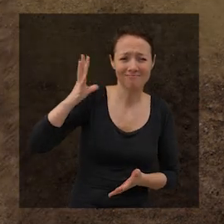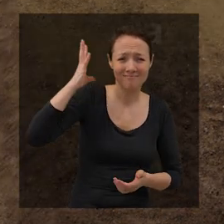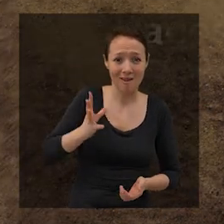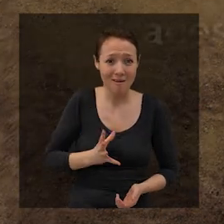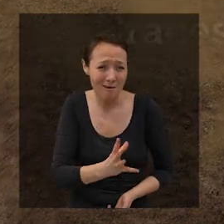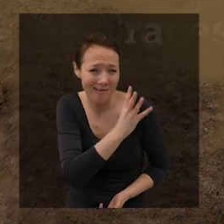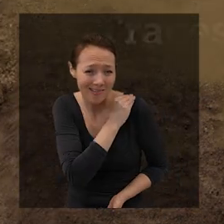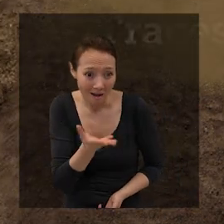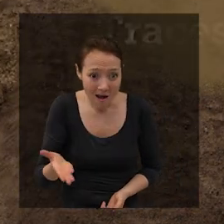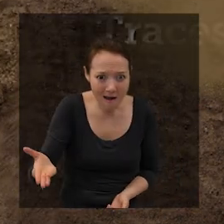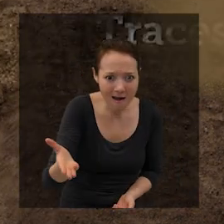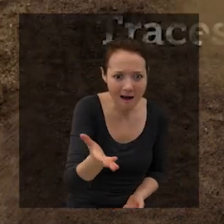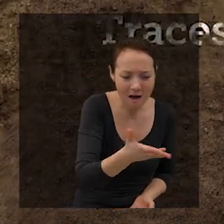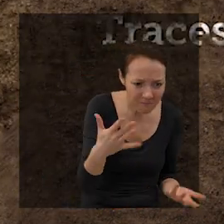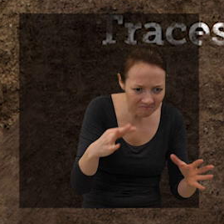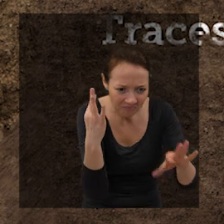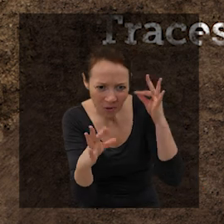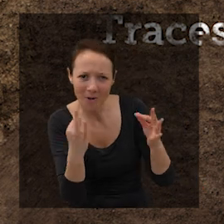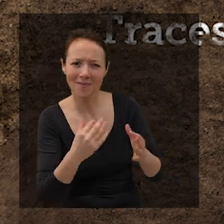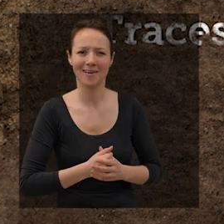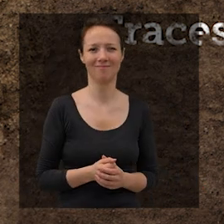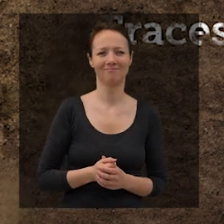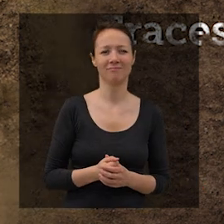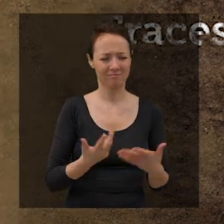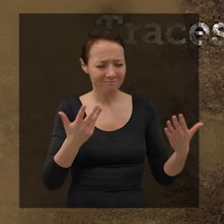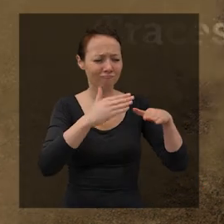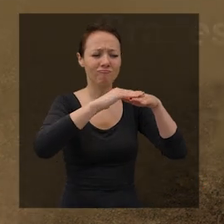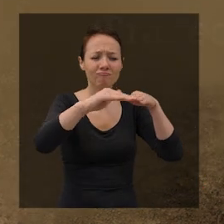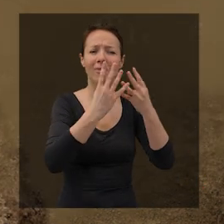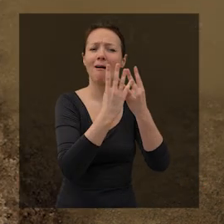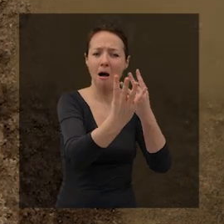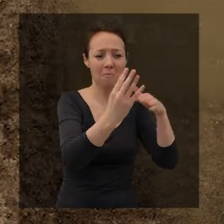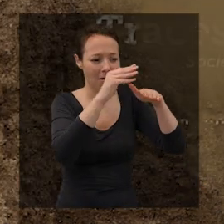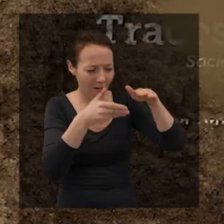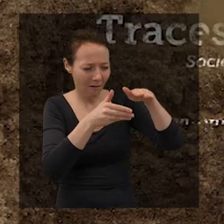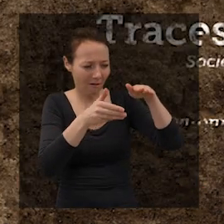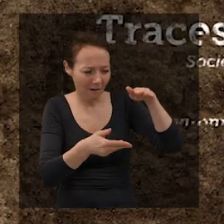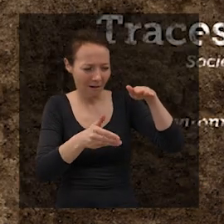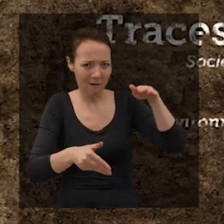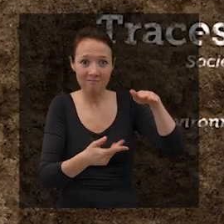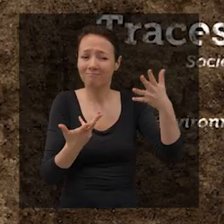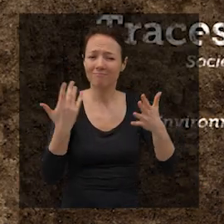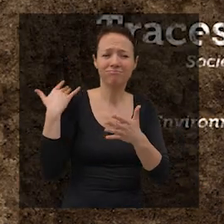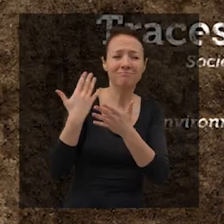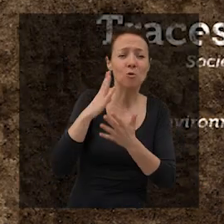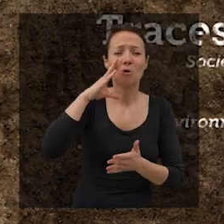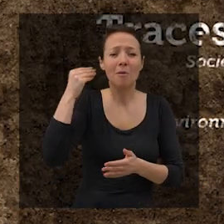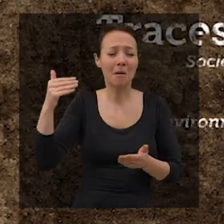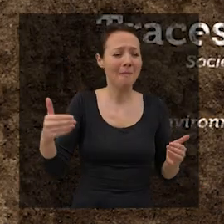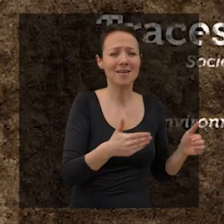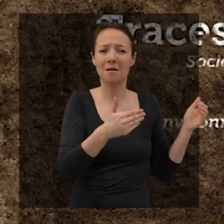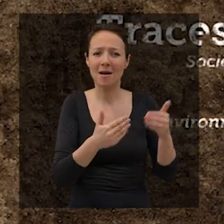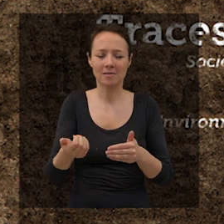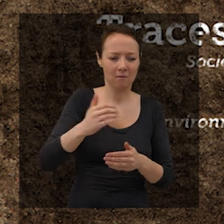on s'aperçoit que sous ce carré d'herbe se cachent des vestiges qui attendent qu'on les fasse parler. À chaque couche de terre dégagée,